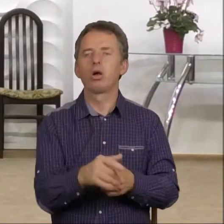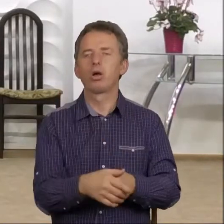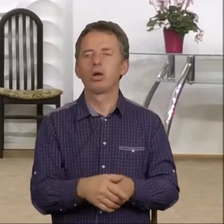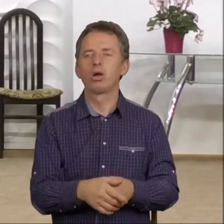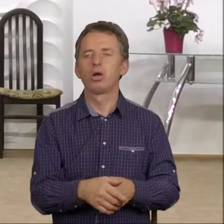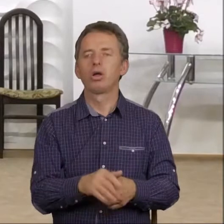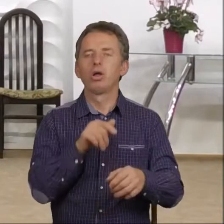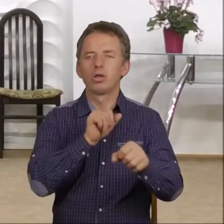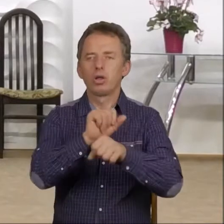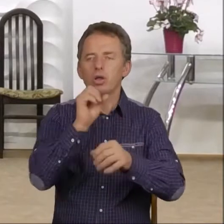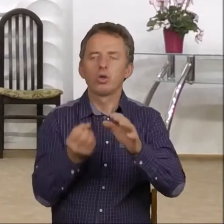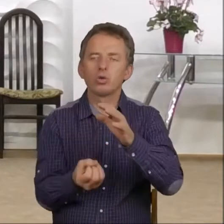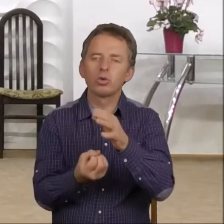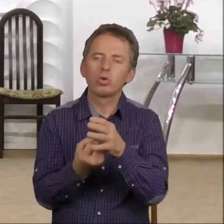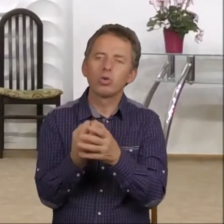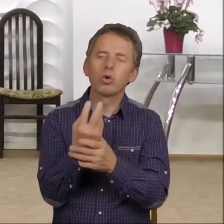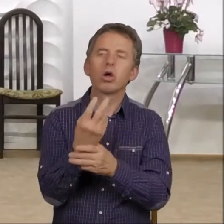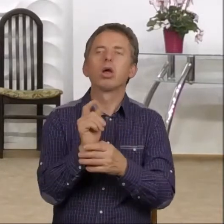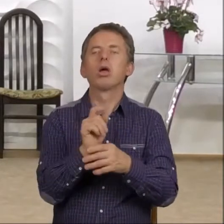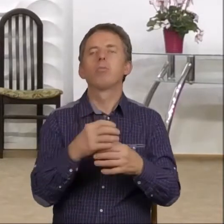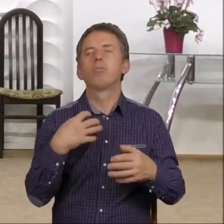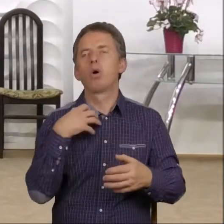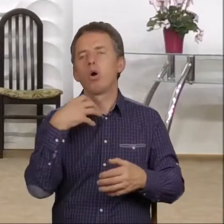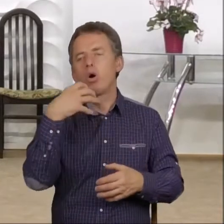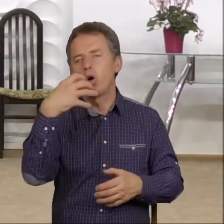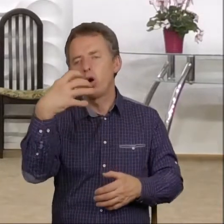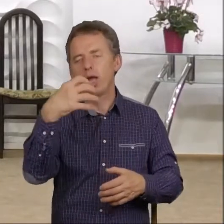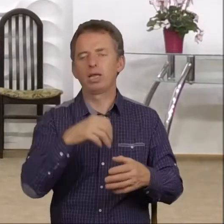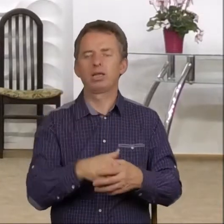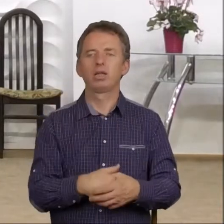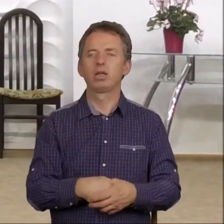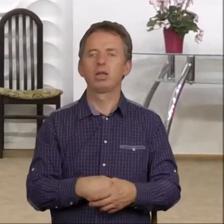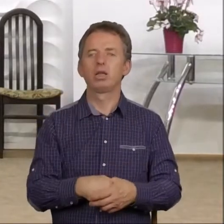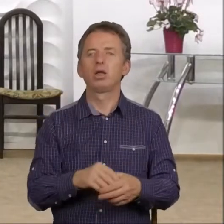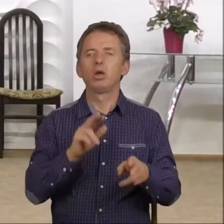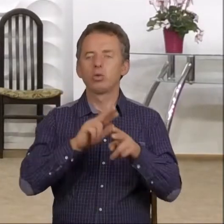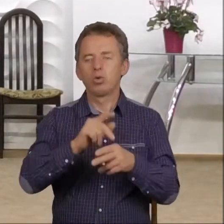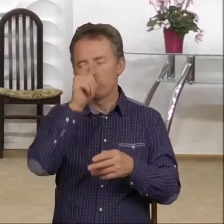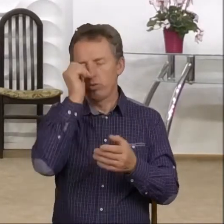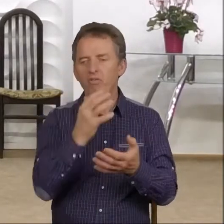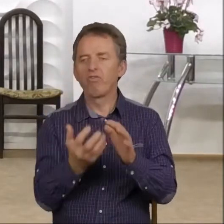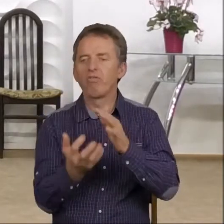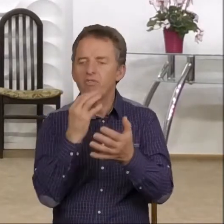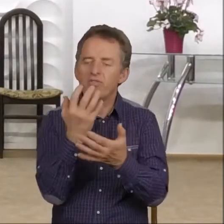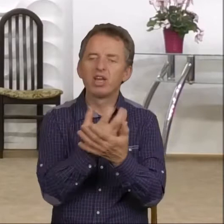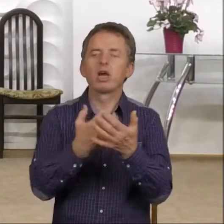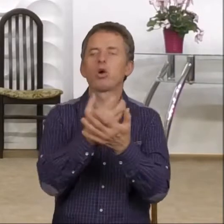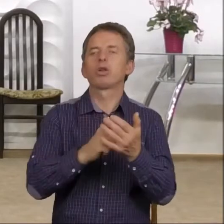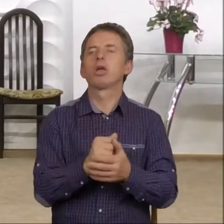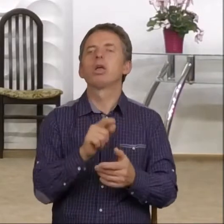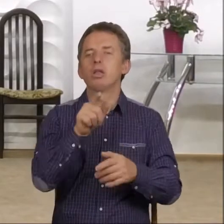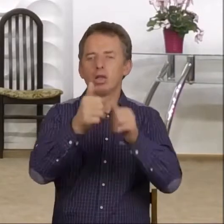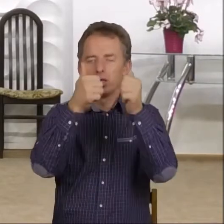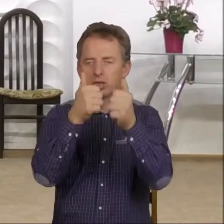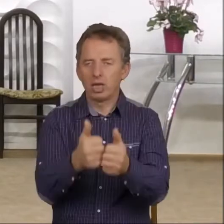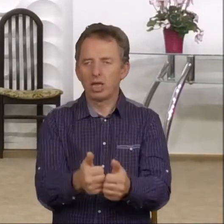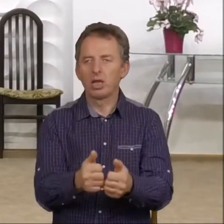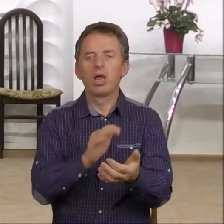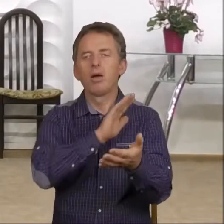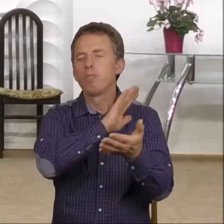to jest źródło różnego rodzaju bogactw, które człowiek wykorzystuje. To staje się zupełnie